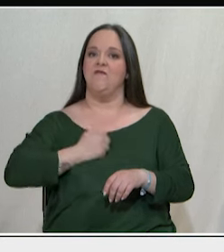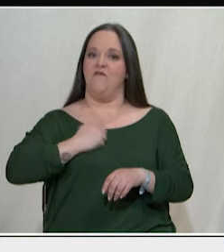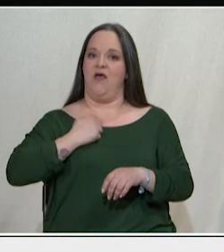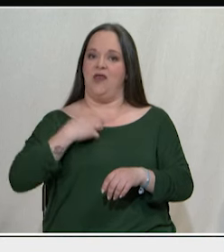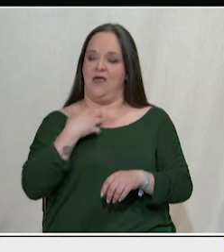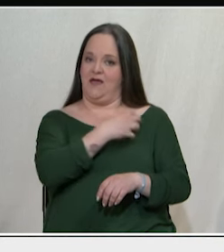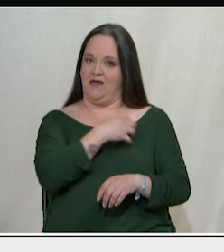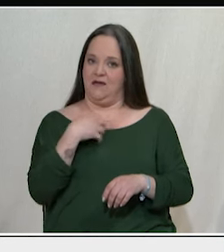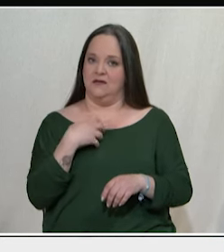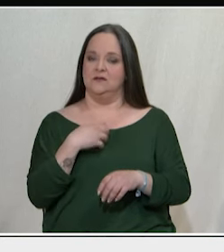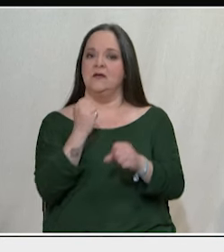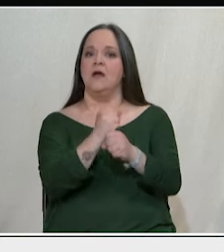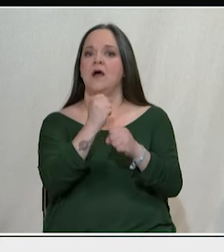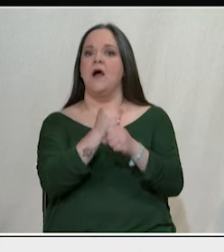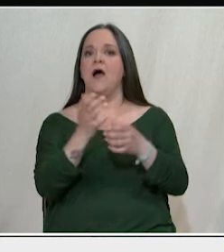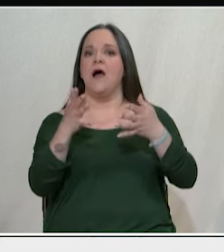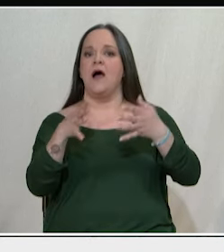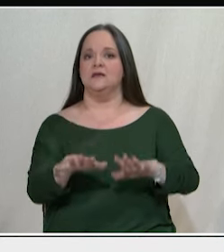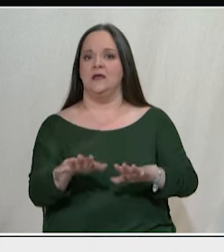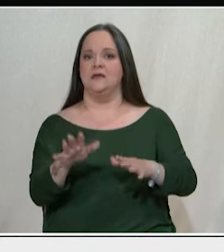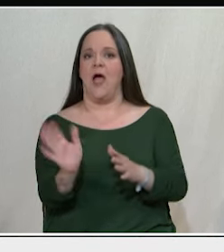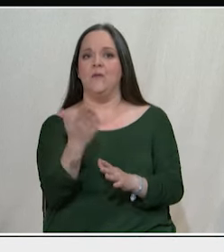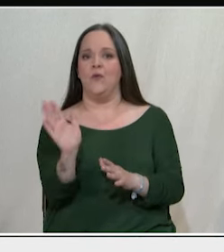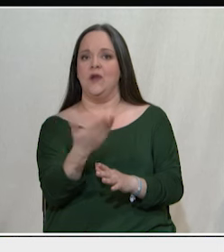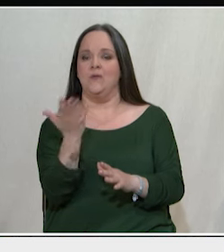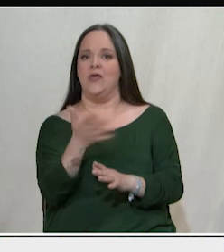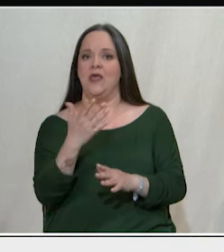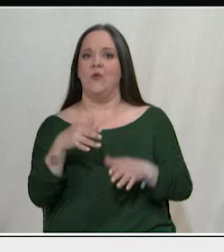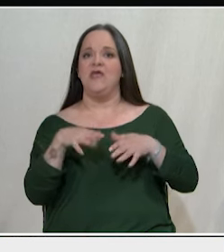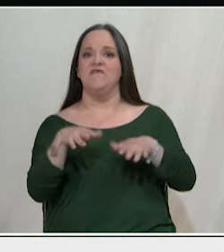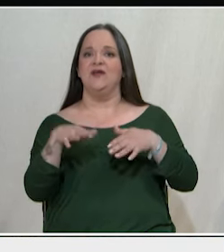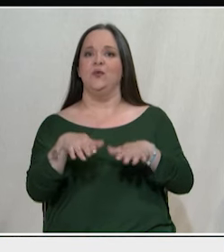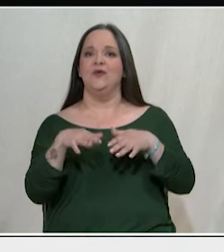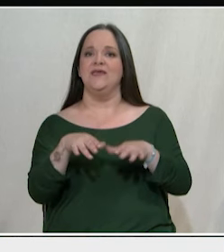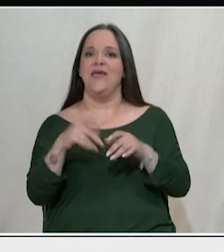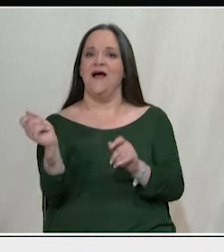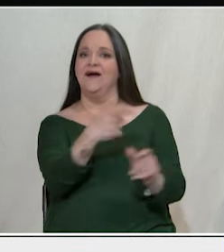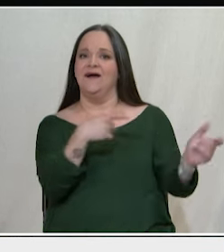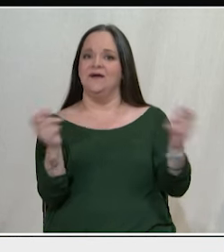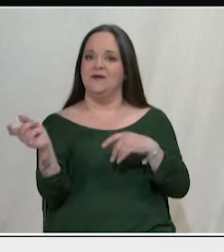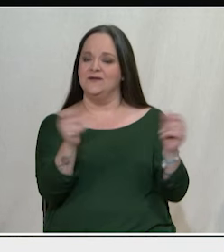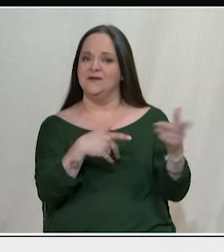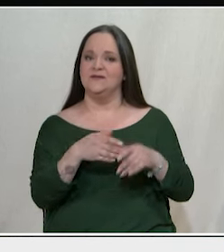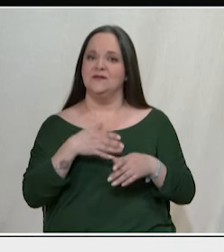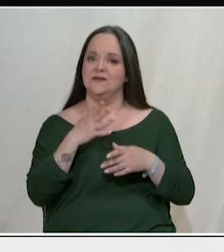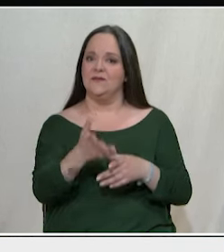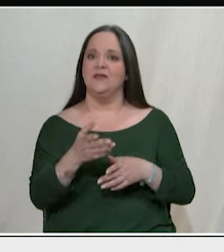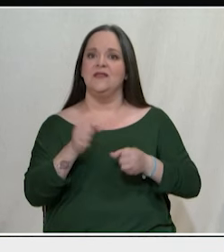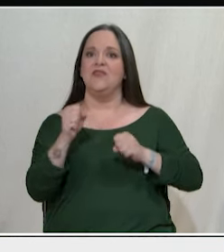οι άνεργοι, οι απολυμμένοι της εφαντουργίας Βαρβαρέσος βγήκαν να διαμαρτυρηθούν και να τον